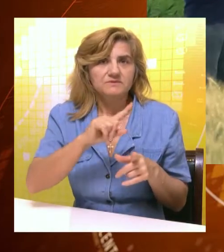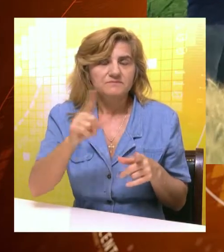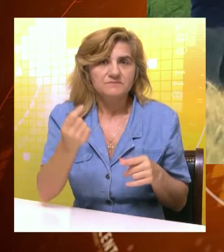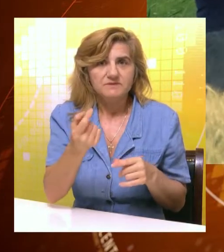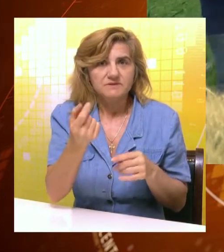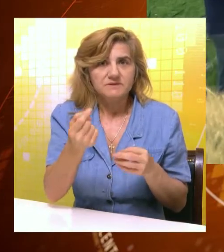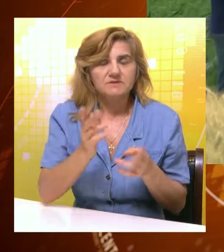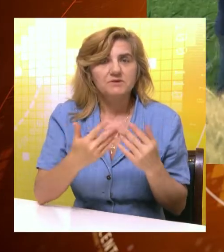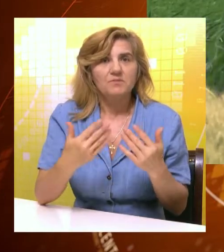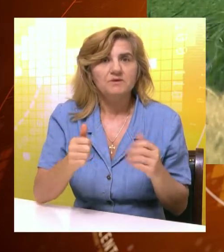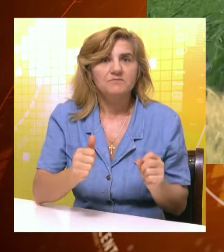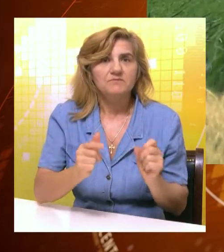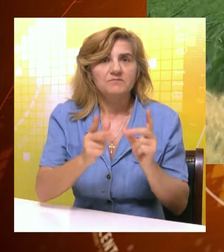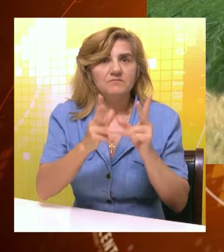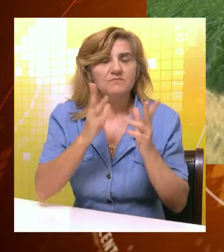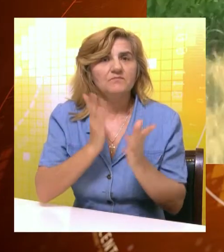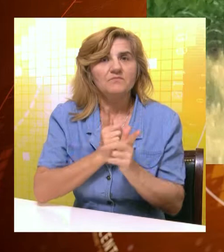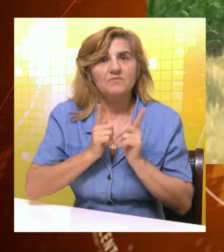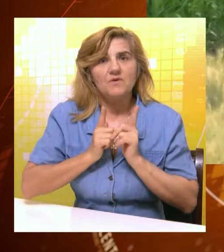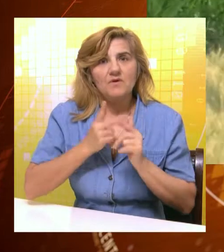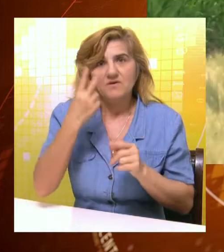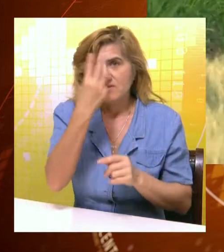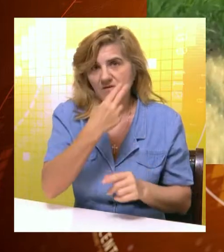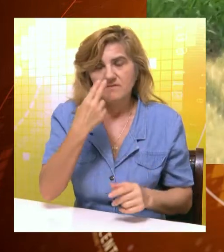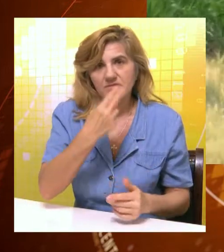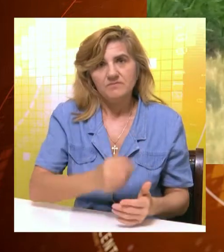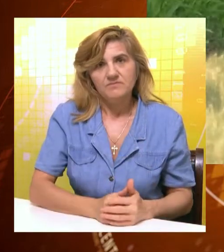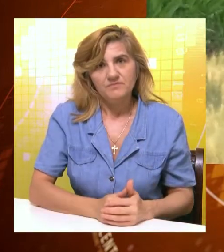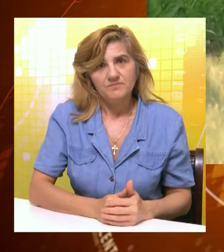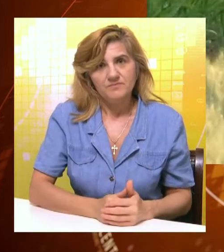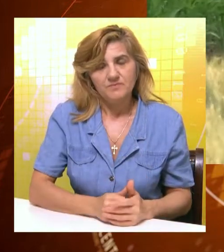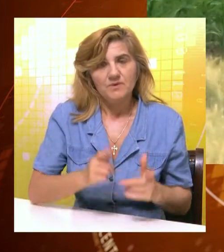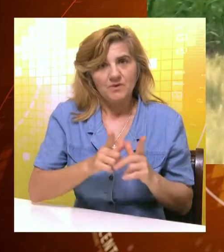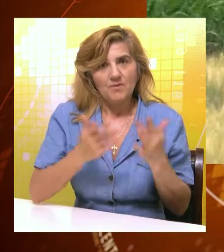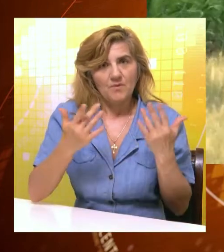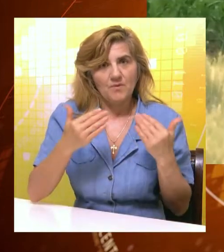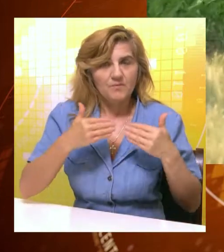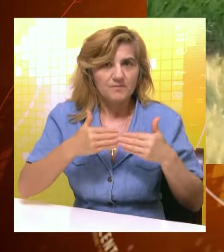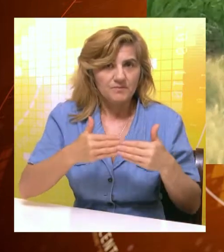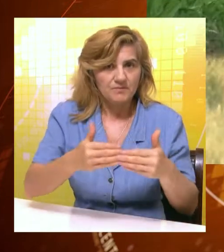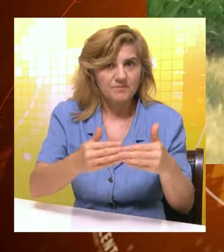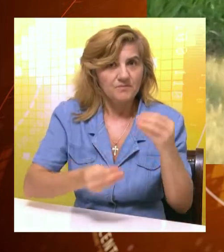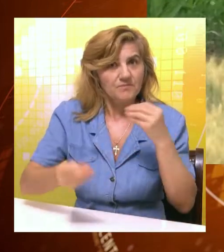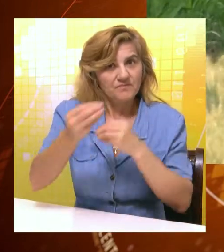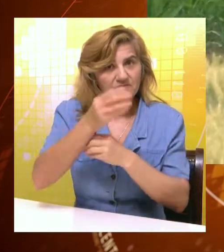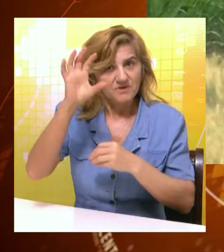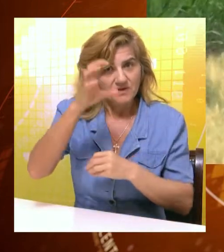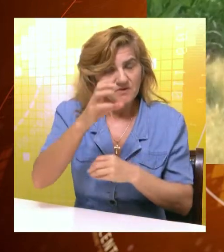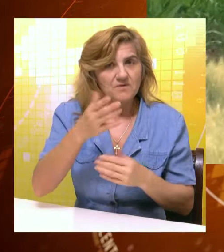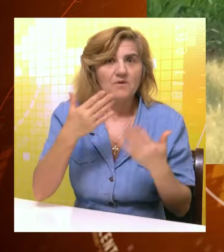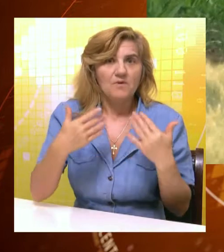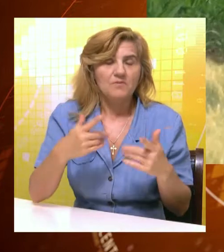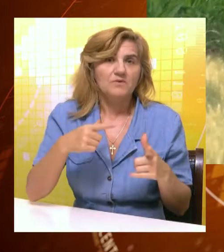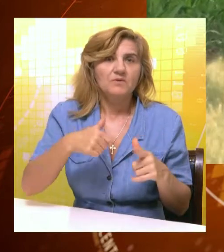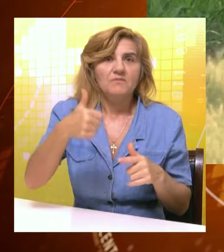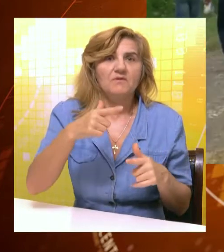pšenice je ubrzano i očekuju se prvi plodovi za otprilike dve nedelje. Ukoliko u narednom periodu bude više sunca, već od 1.